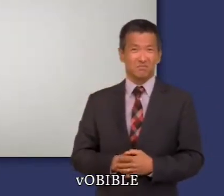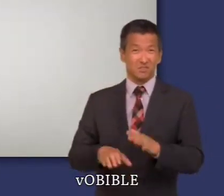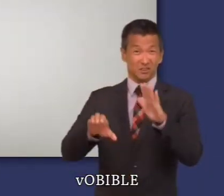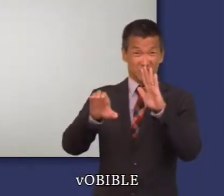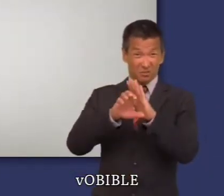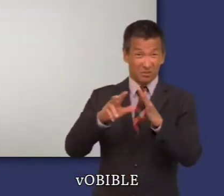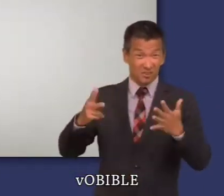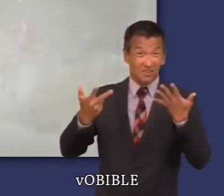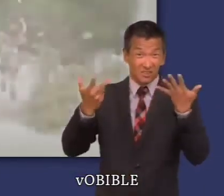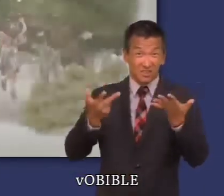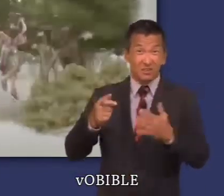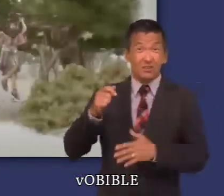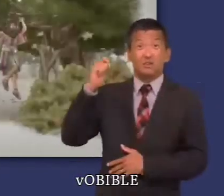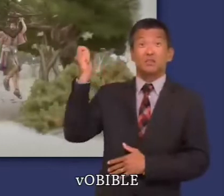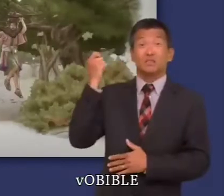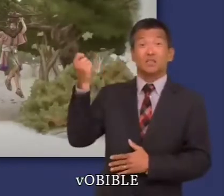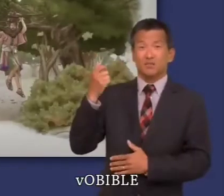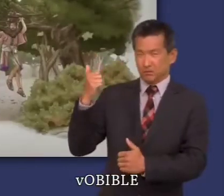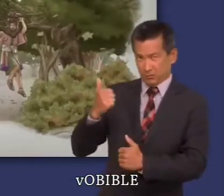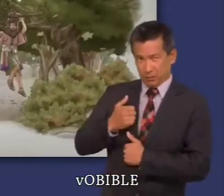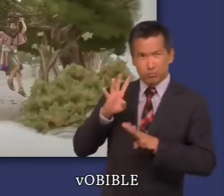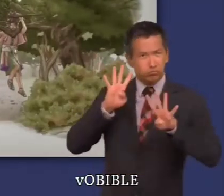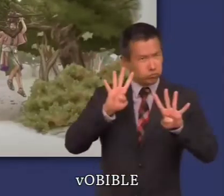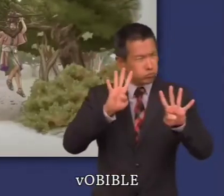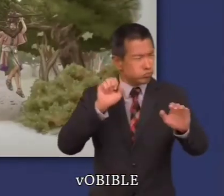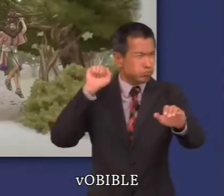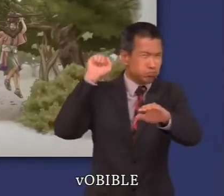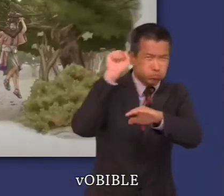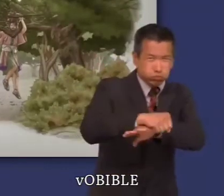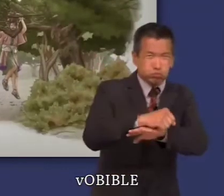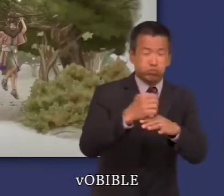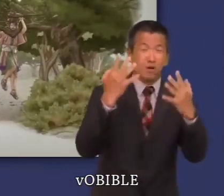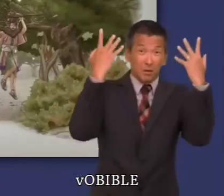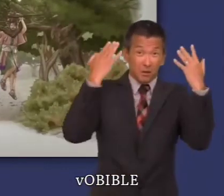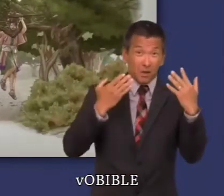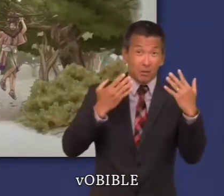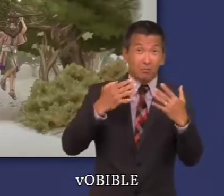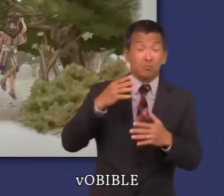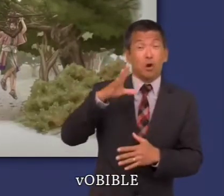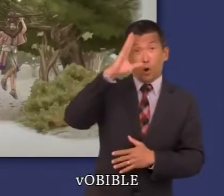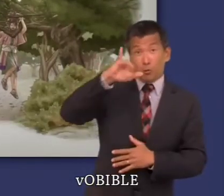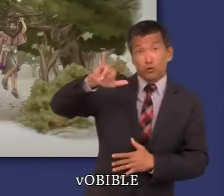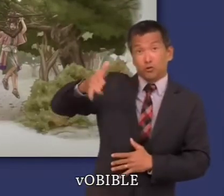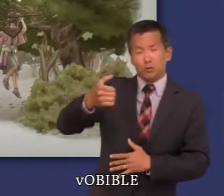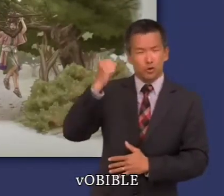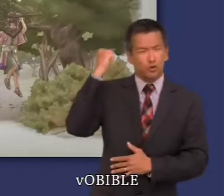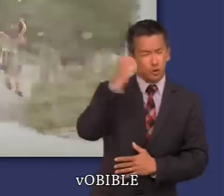Dans le chapitre 18, les hommes d'Absalom sont vaincus par les hommes de David et Joab met à mort Absalom.